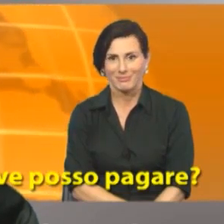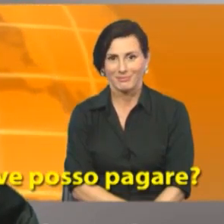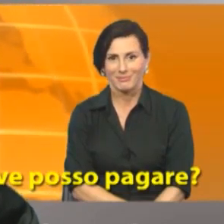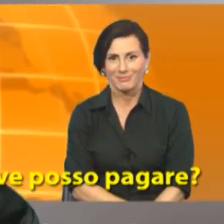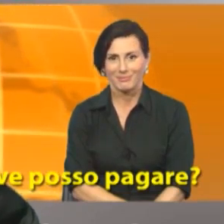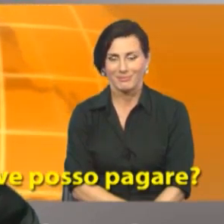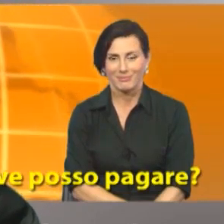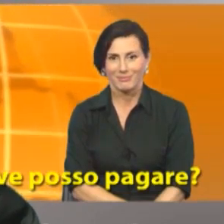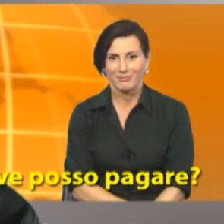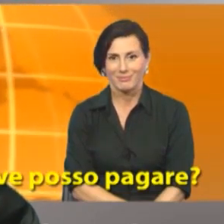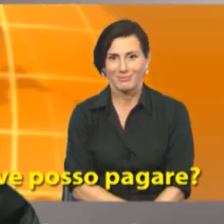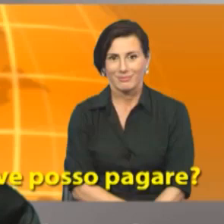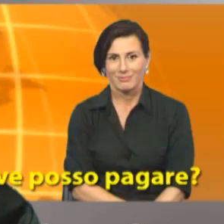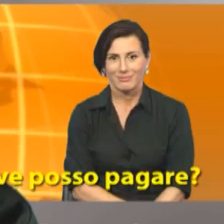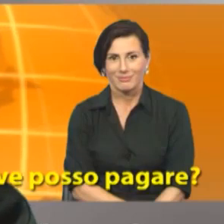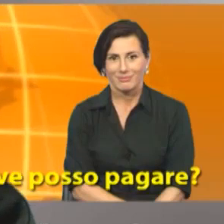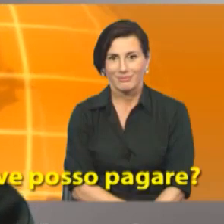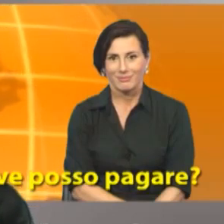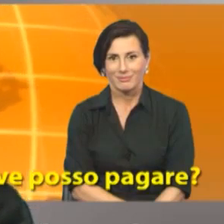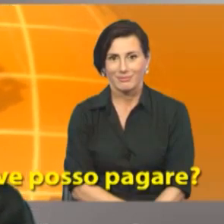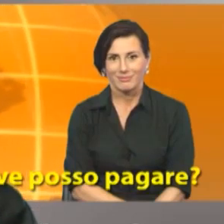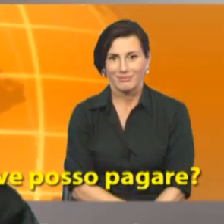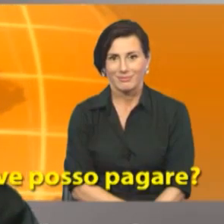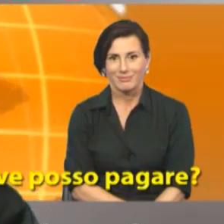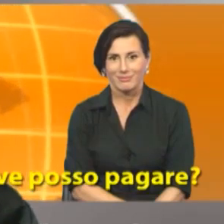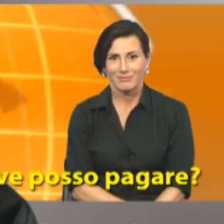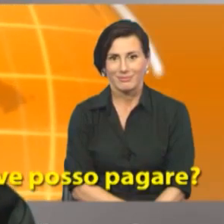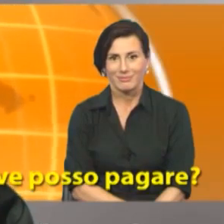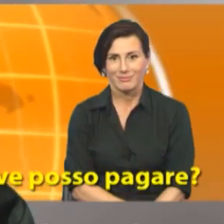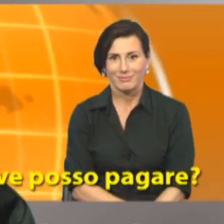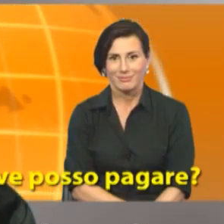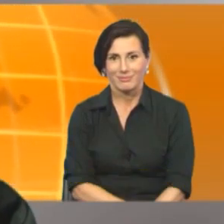where can I pay? where can I pay?